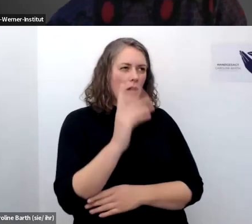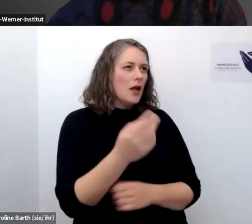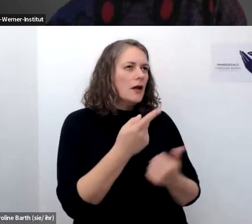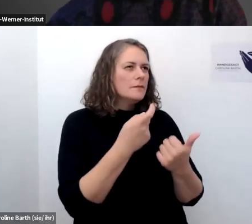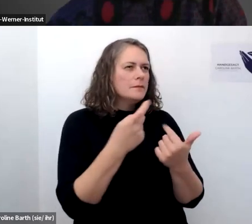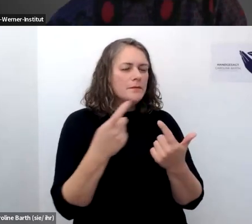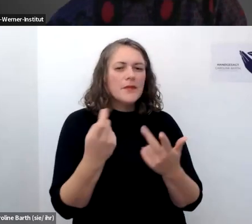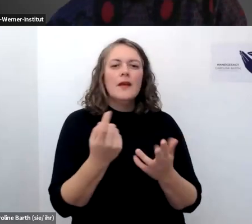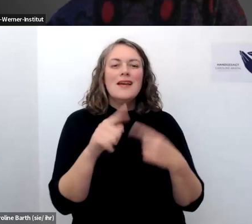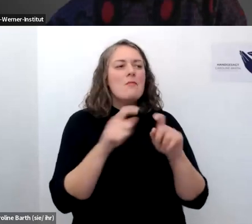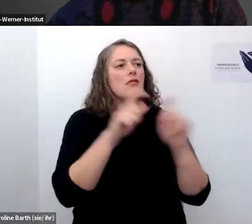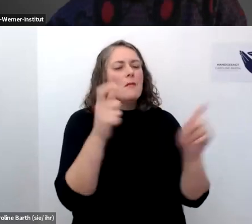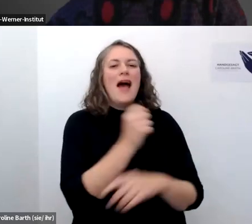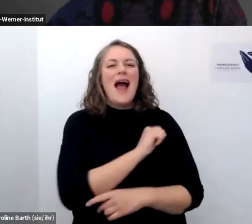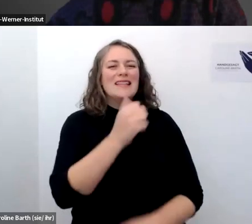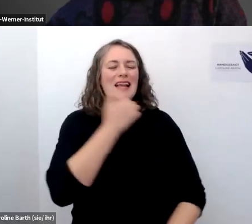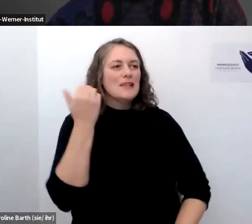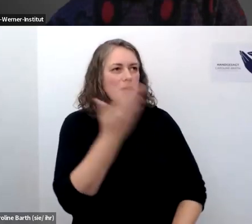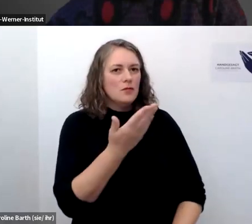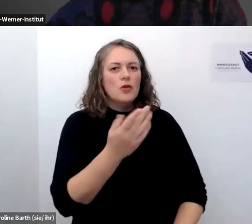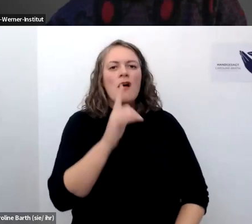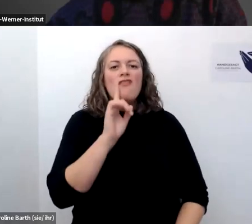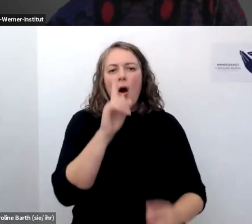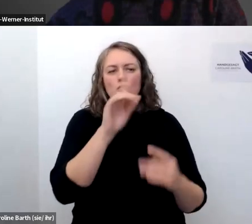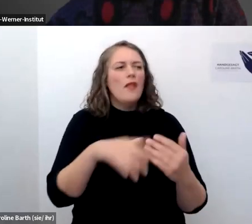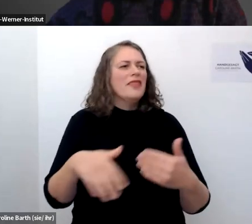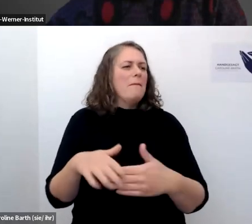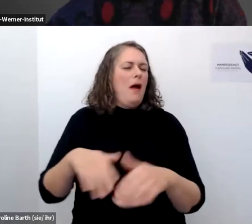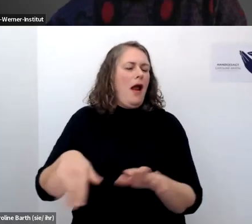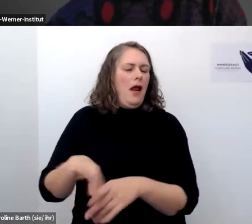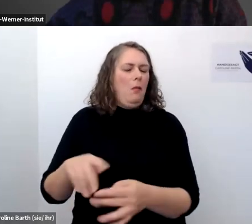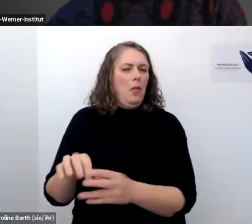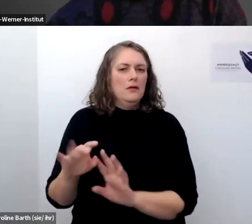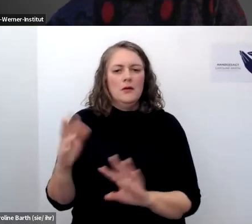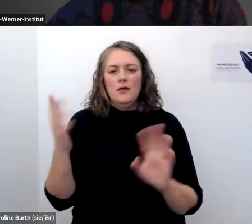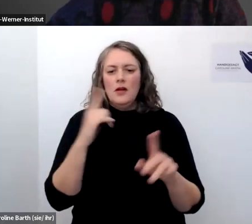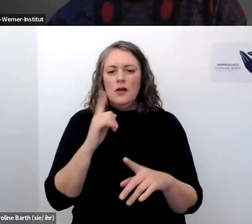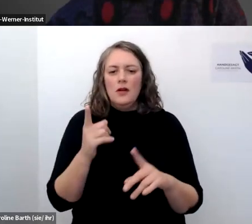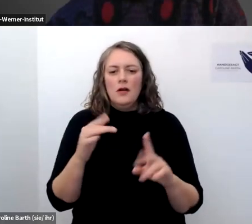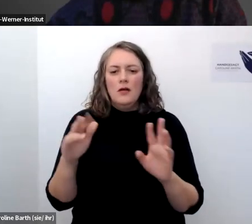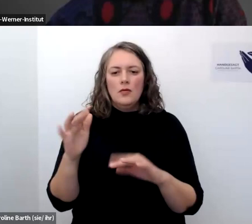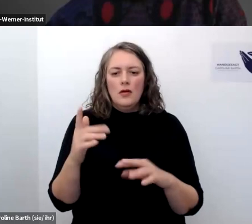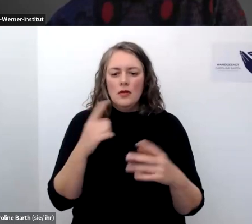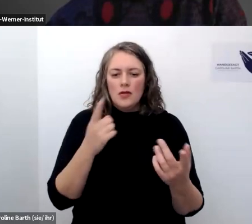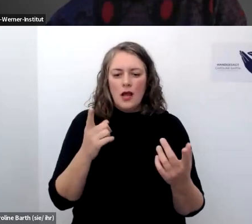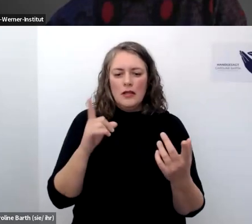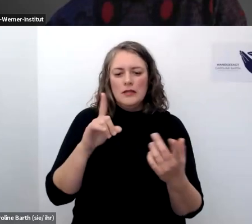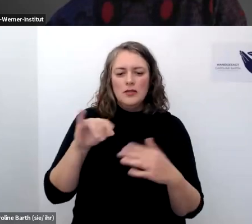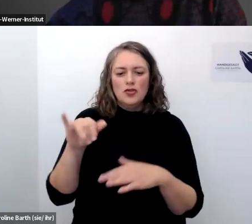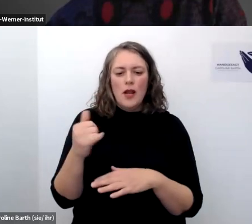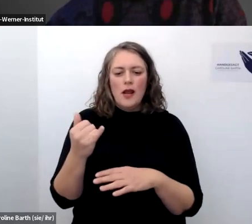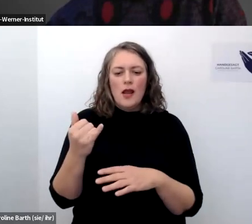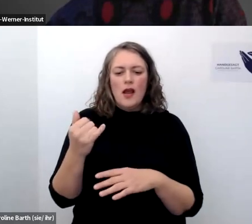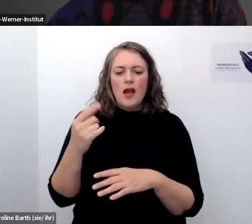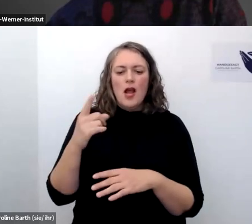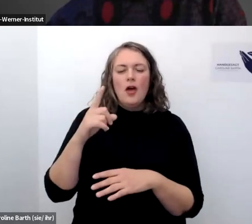rechtsextremismus dass die frauen maximal am rande vorkamen da kam vielleicht mal die ellen kubitschek vor die frau von dem